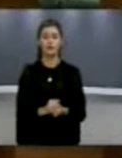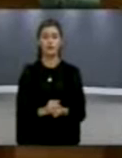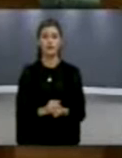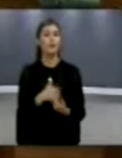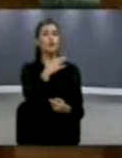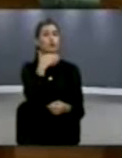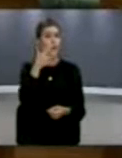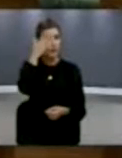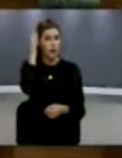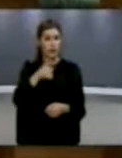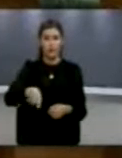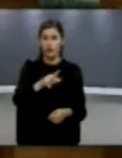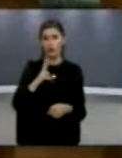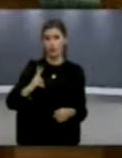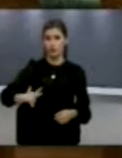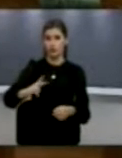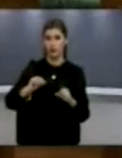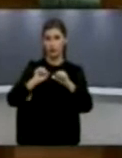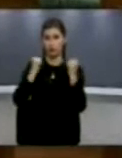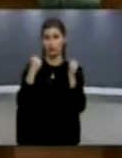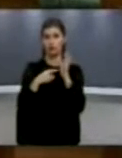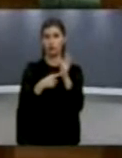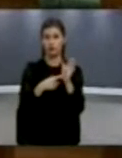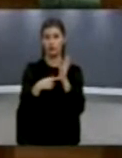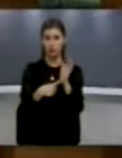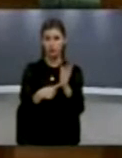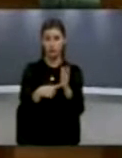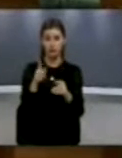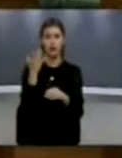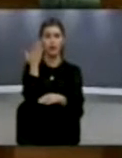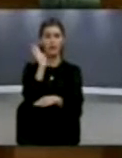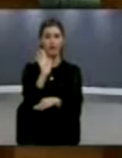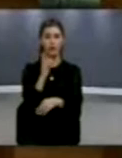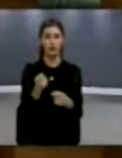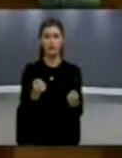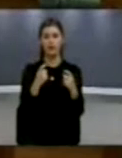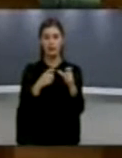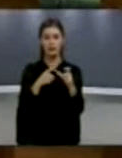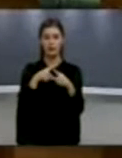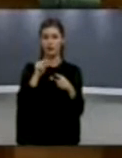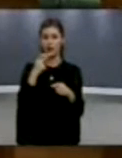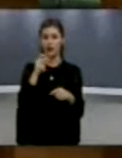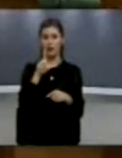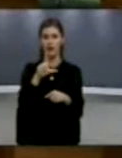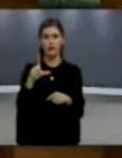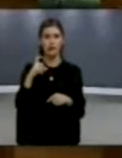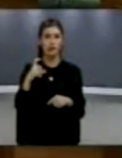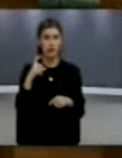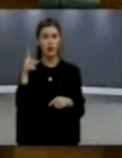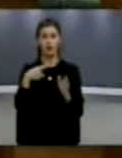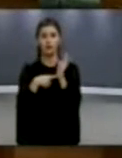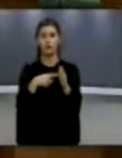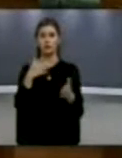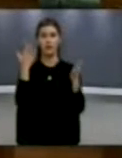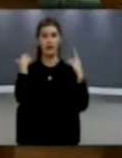dekleruar nga banorët, për e theksoj atë të begë balejt për faqësruës i fshatit strelës. Banorët e tremët fshatrave të